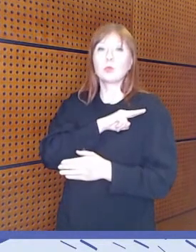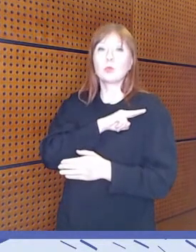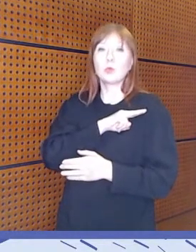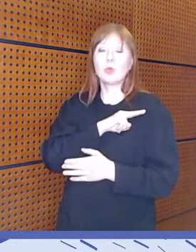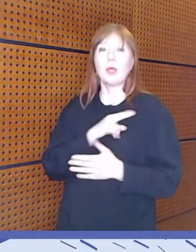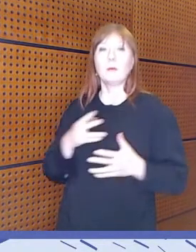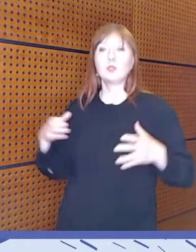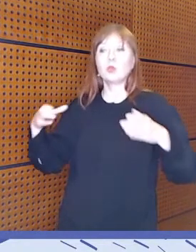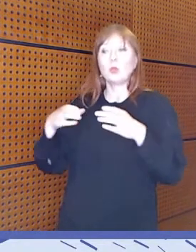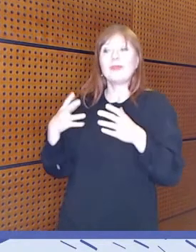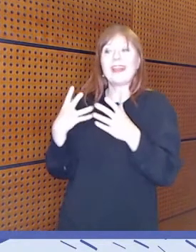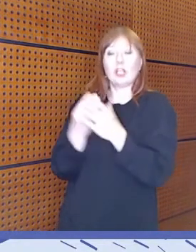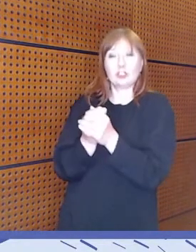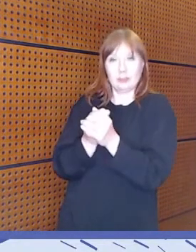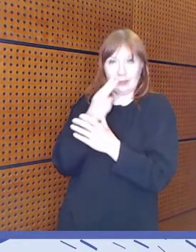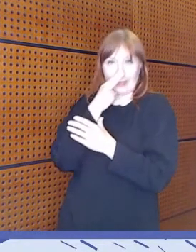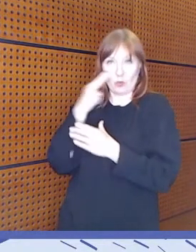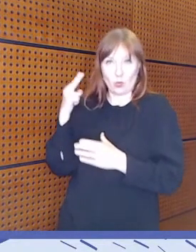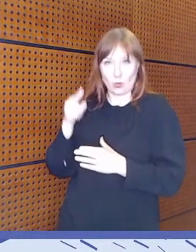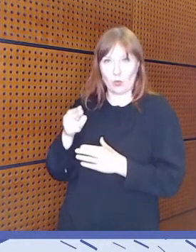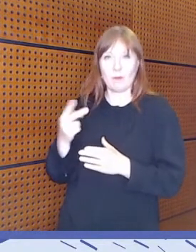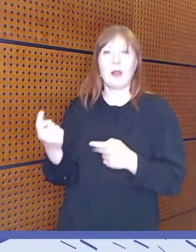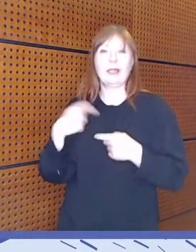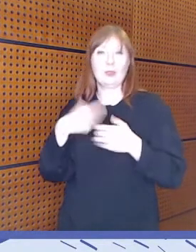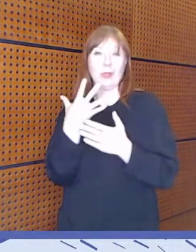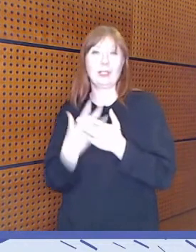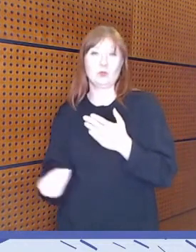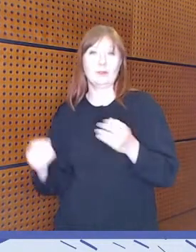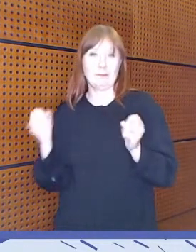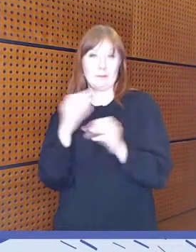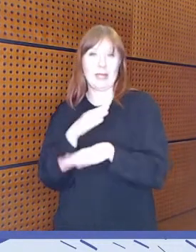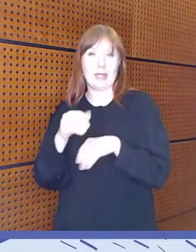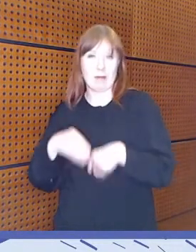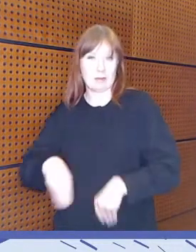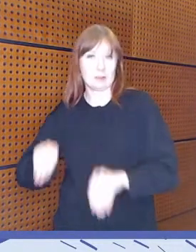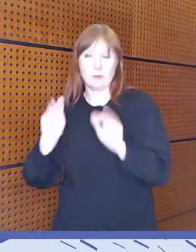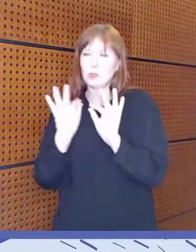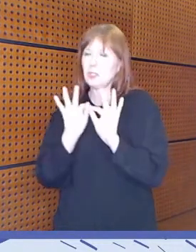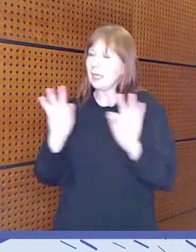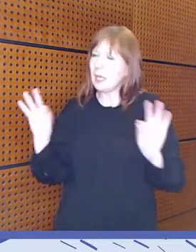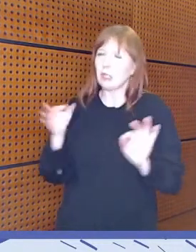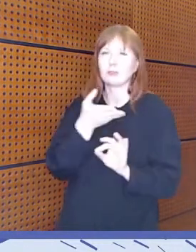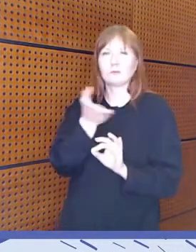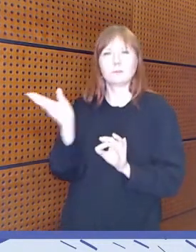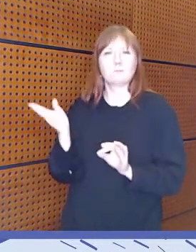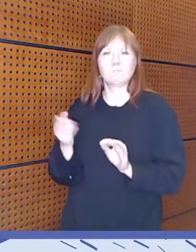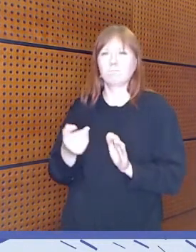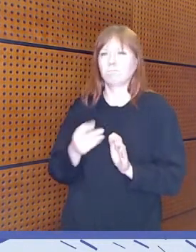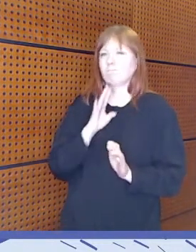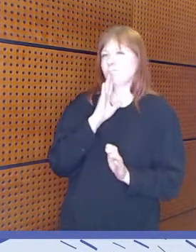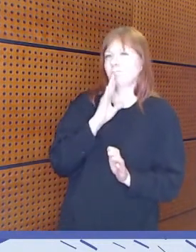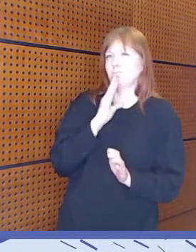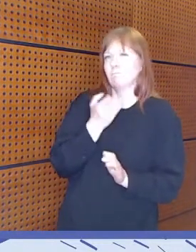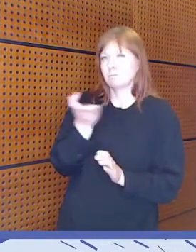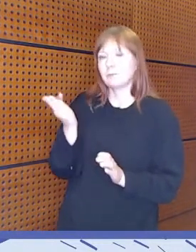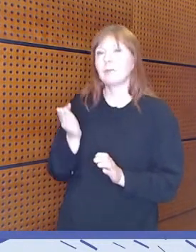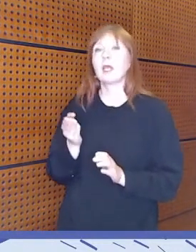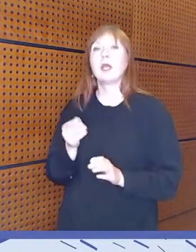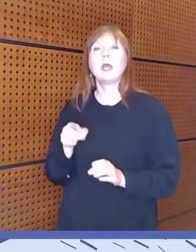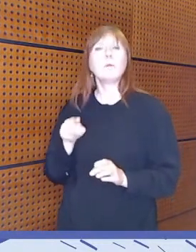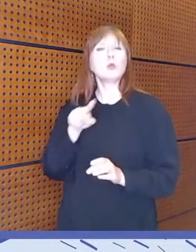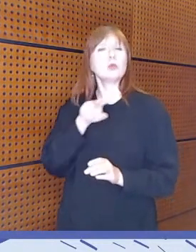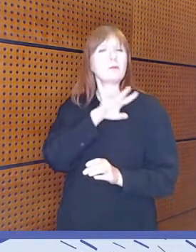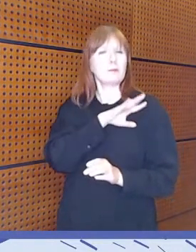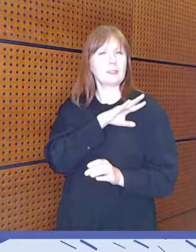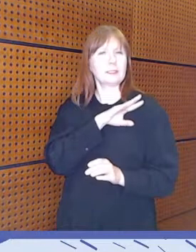näkökulmaa inklusiiviseen mediakasvatukseen. Täytyy sanoa, että minulla oli muutama vuosi sitten mahdollisuus Erasmus Plus